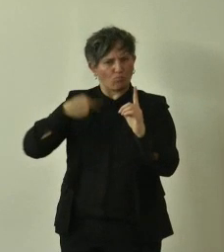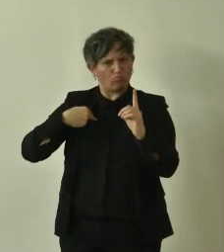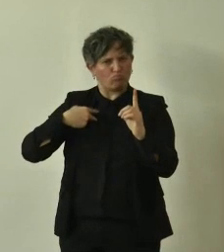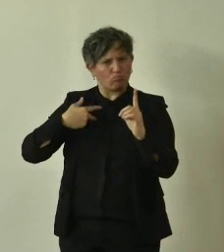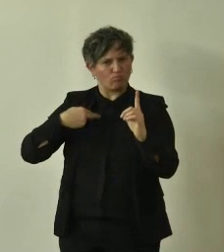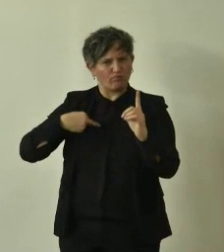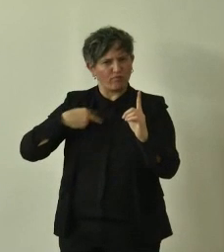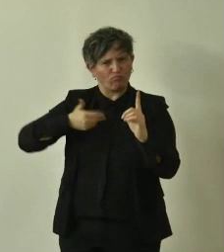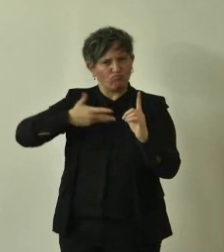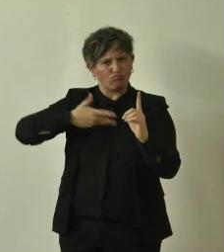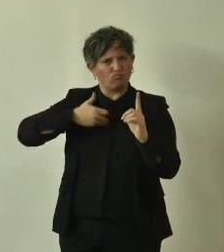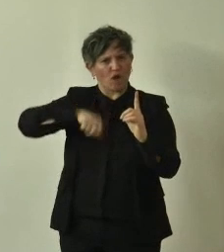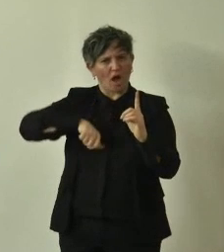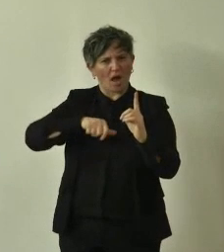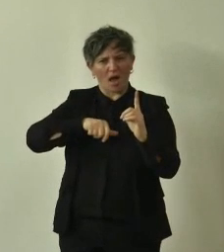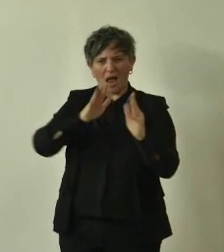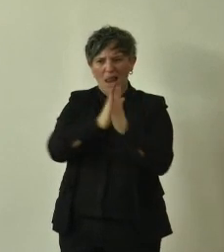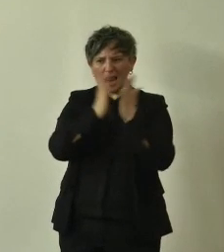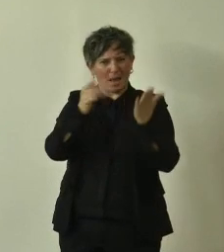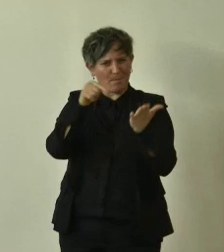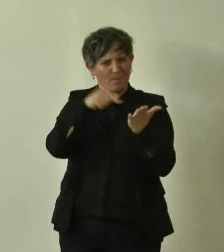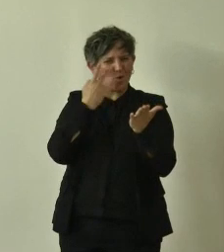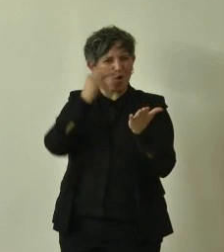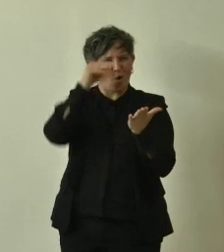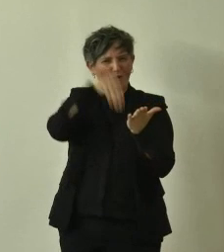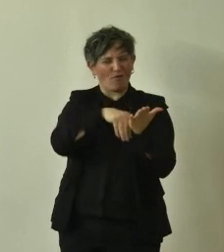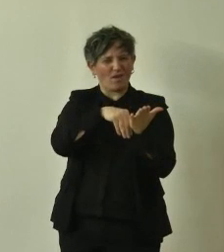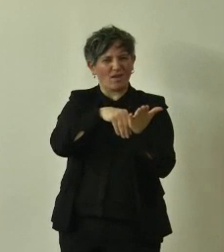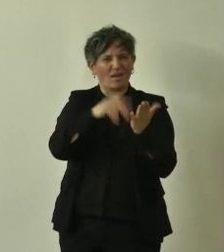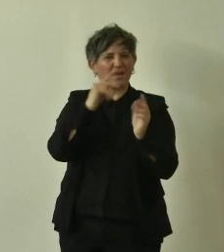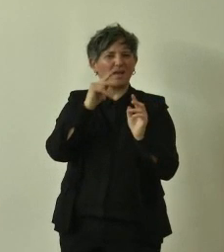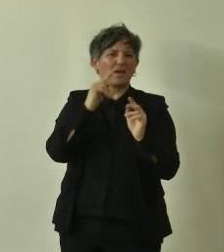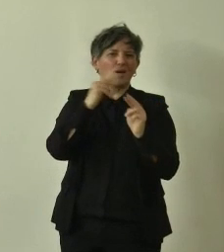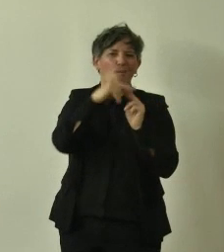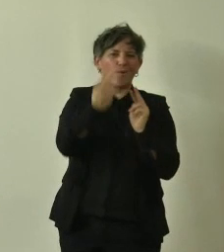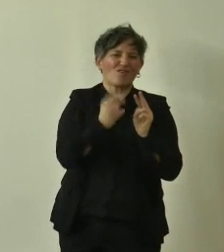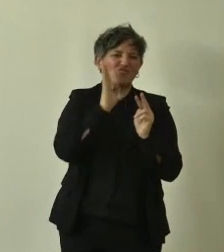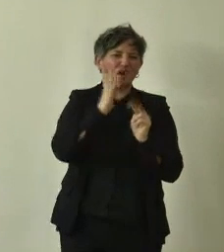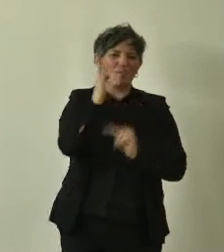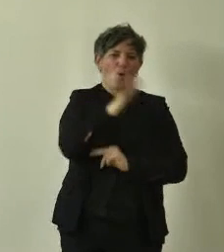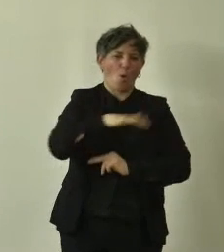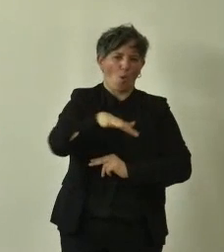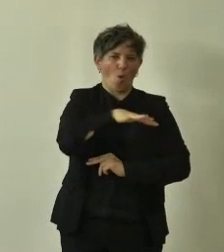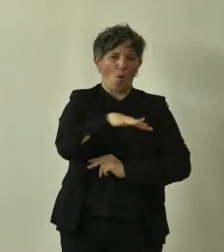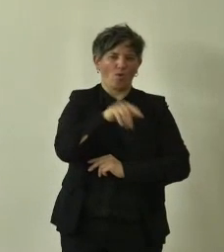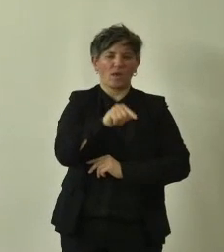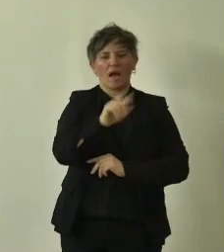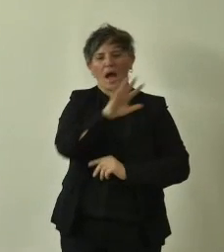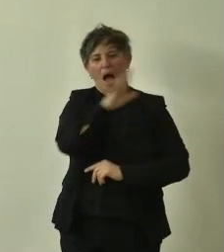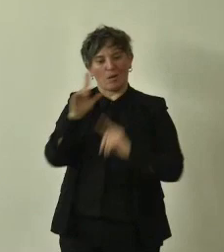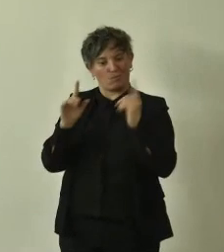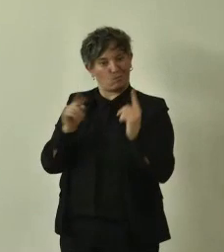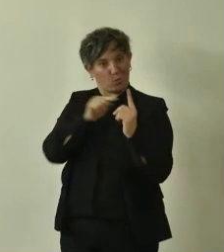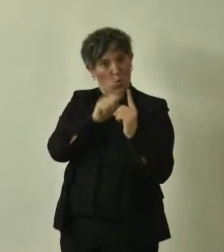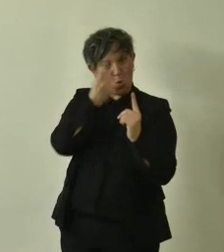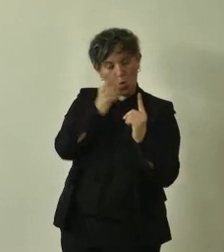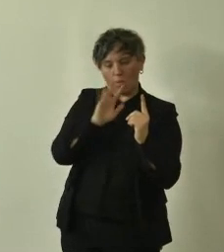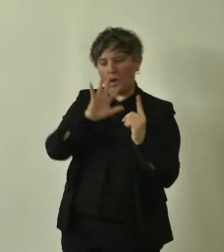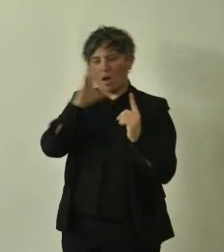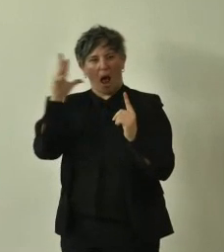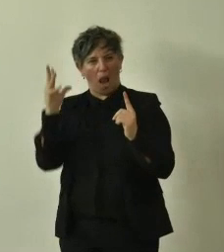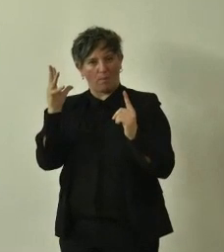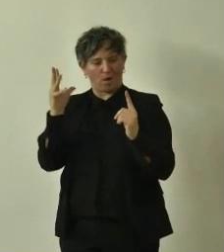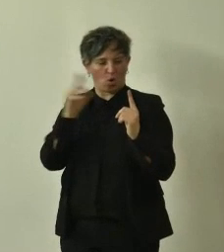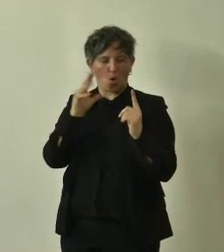libro nella parte dedicata alla provincia di Bologna naturalmente e l'altro nell'immagine lo si vede sullo